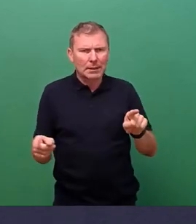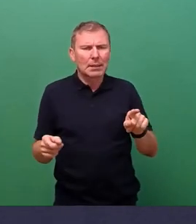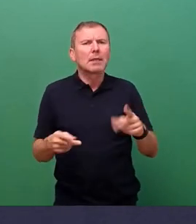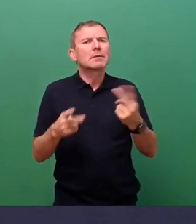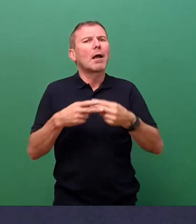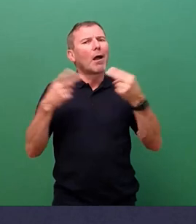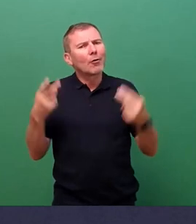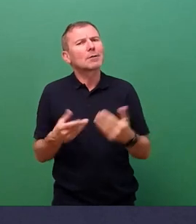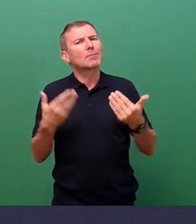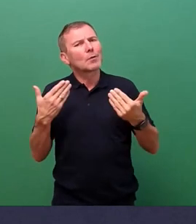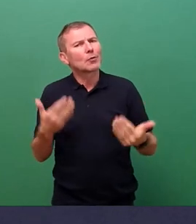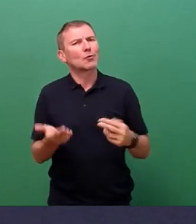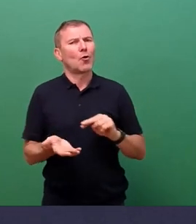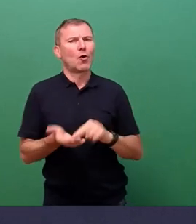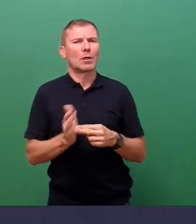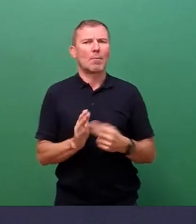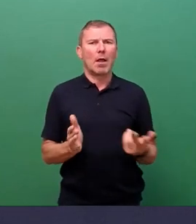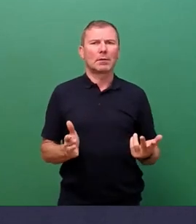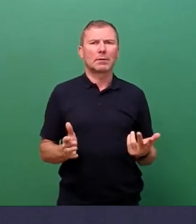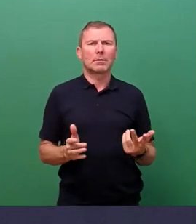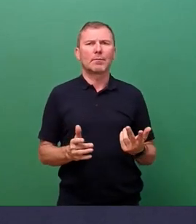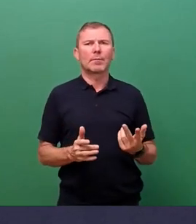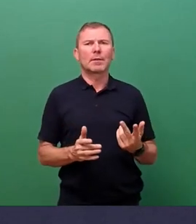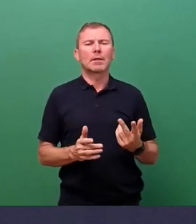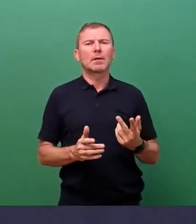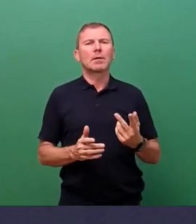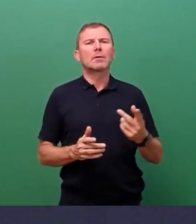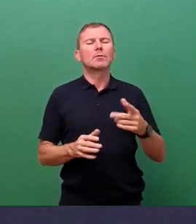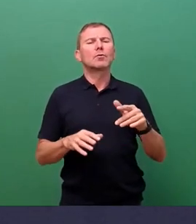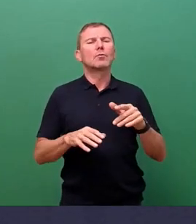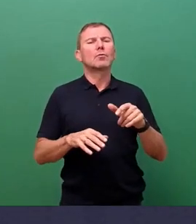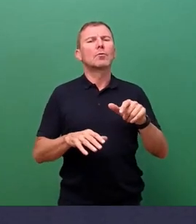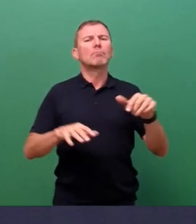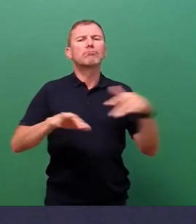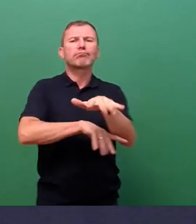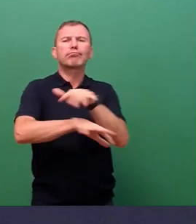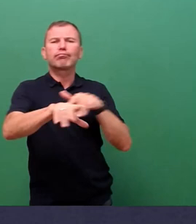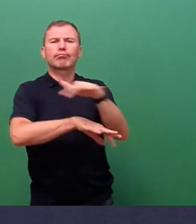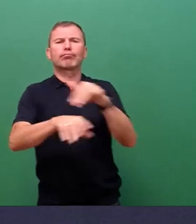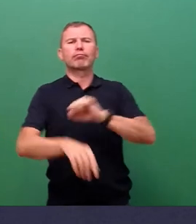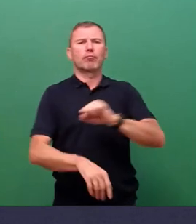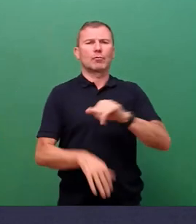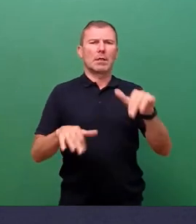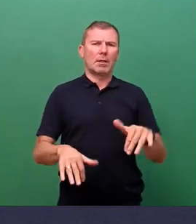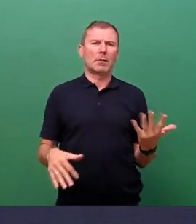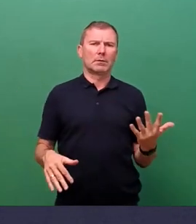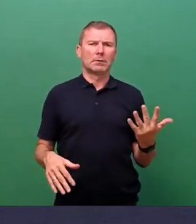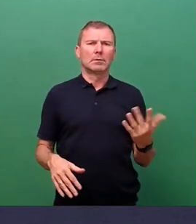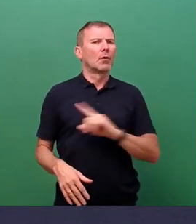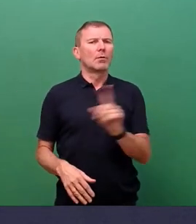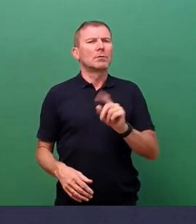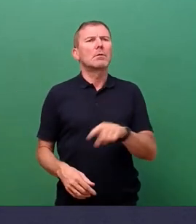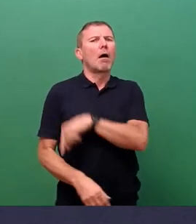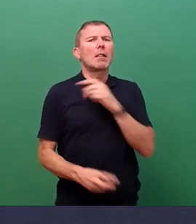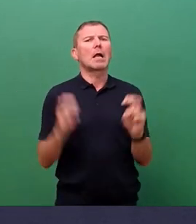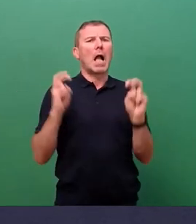angelegt ist, dass es eine hohe Durchfluchtung gibt und keine langen Aufenthaltszeiten und Orte,